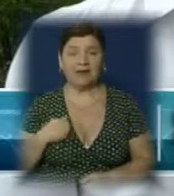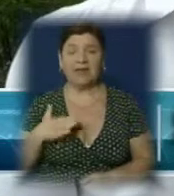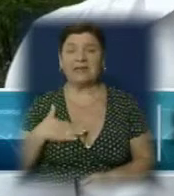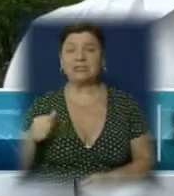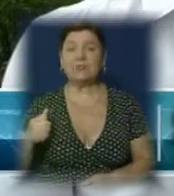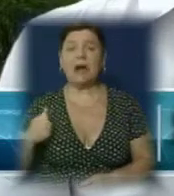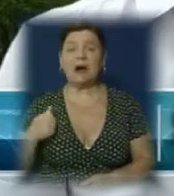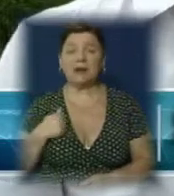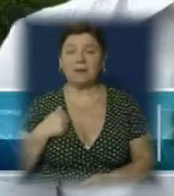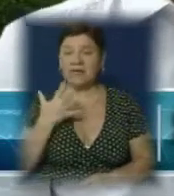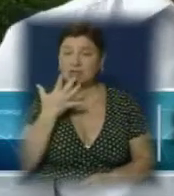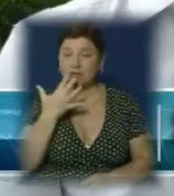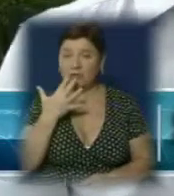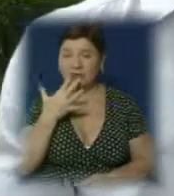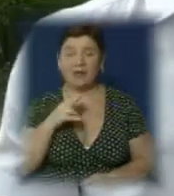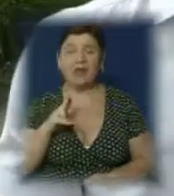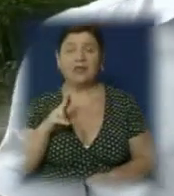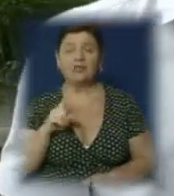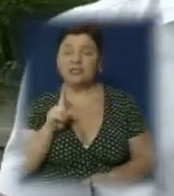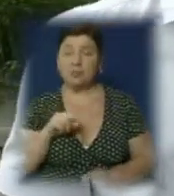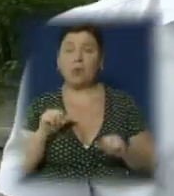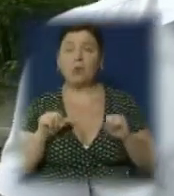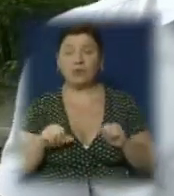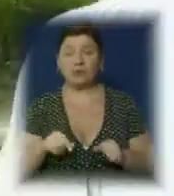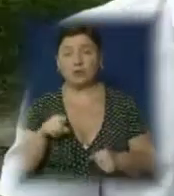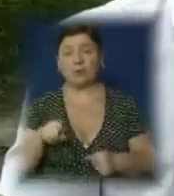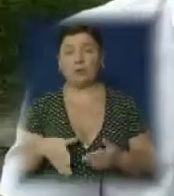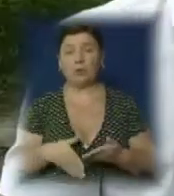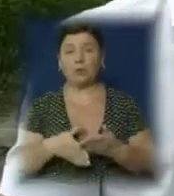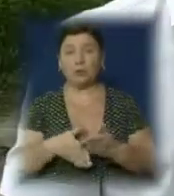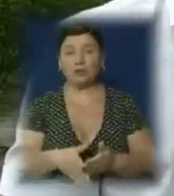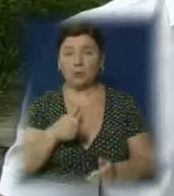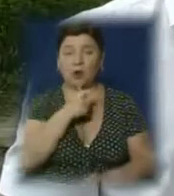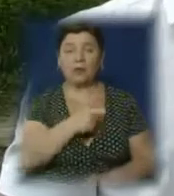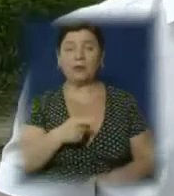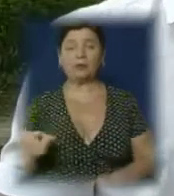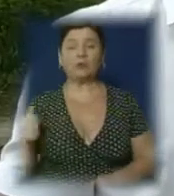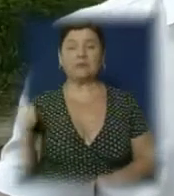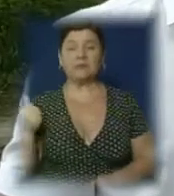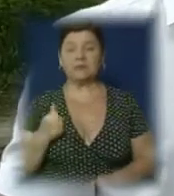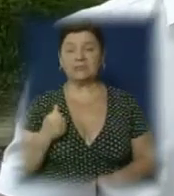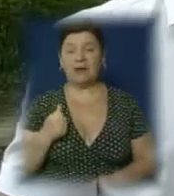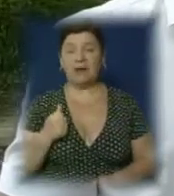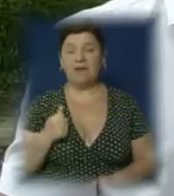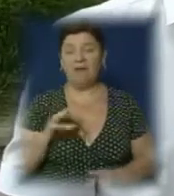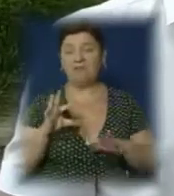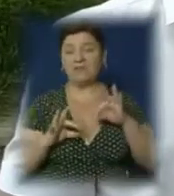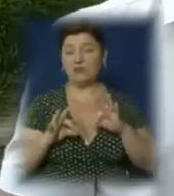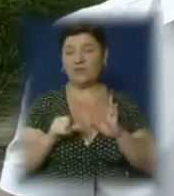армії, нашій національній армії, чим можемо, тим можемо допомогти. Думаю, що на протязі тижня відсотків 60